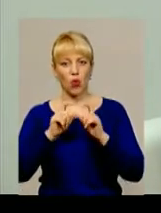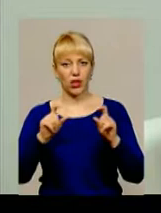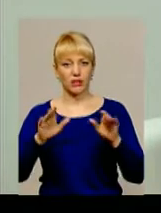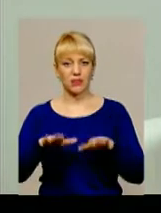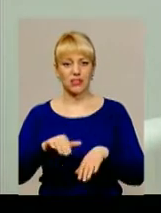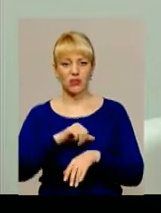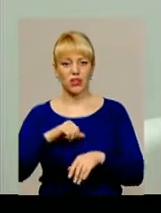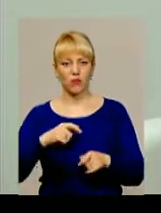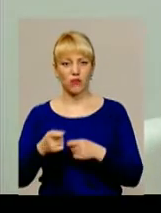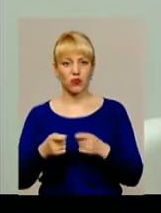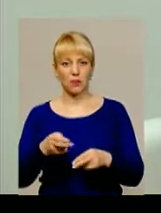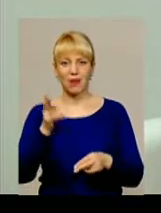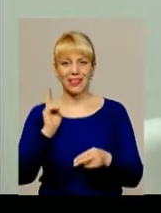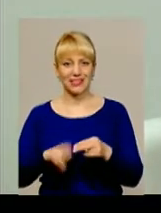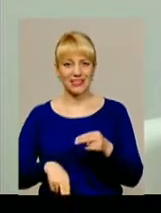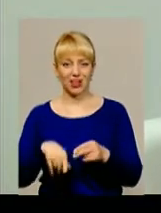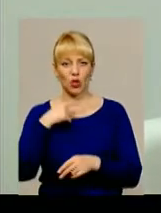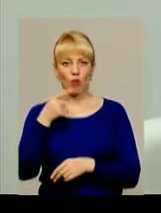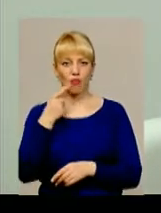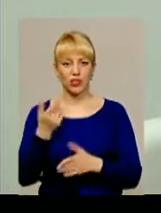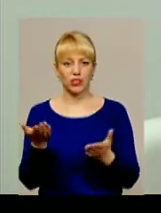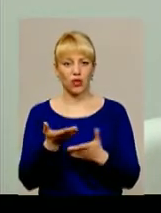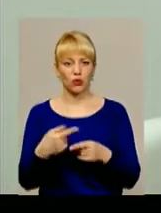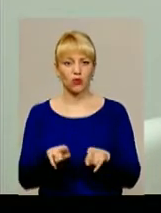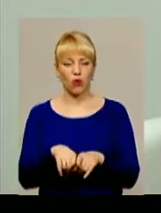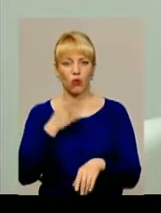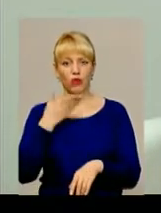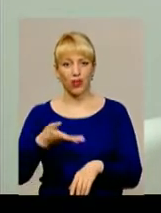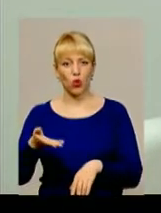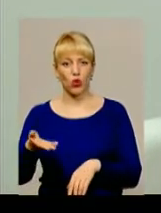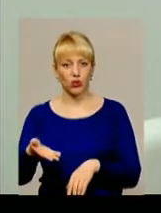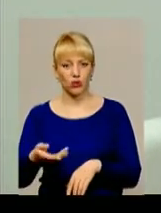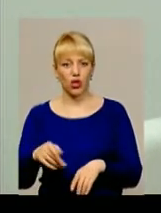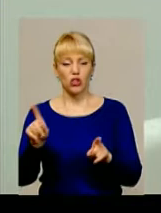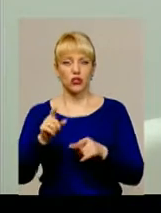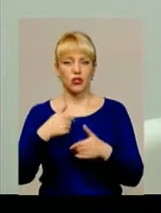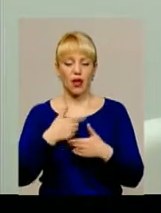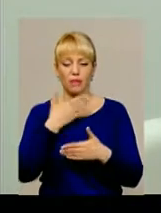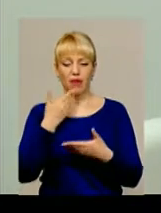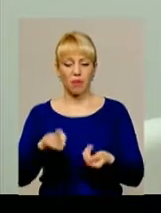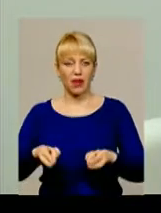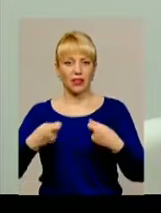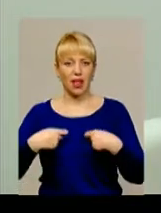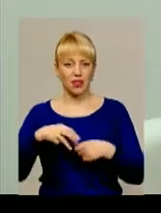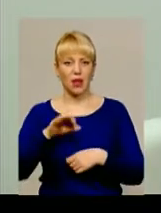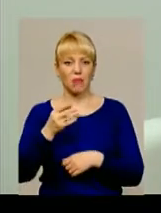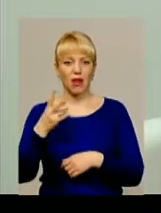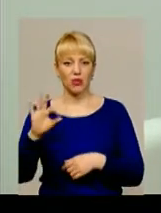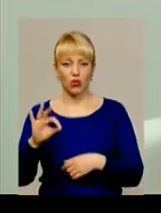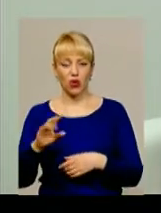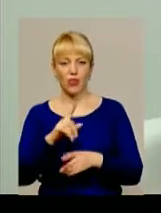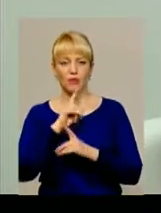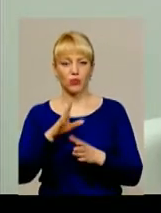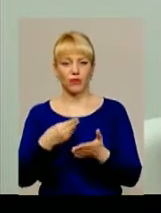самоврядування перестати говорити якусь таку риторику, що от нам не передали майно, ми не будемо фінансувати,